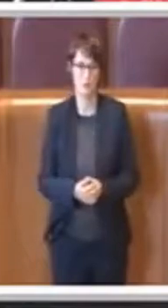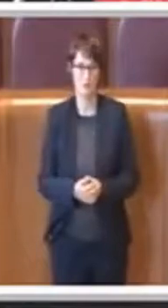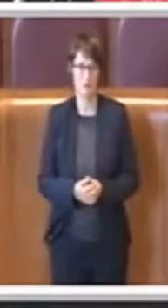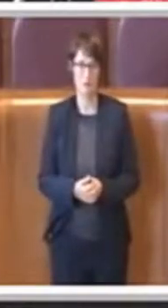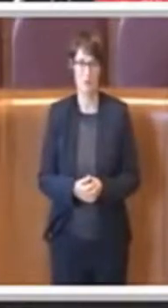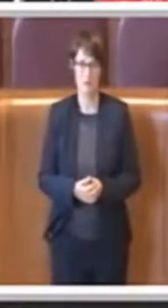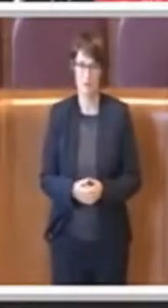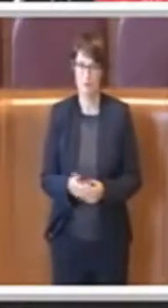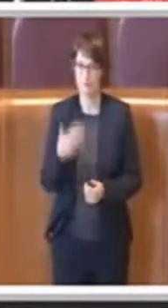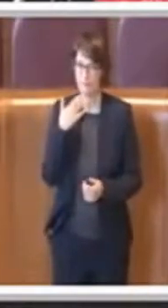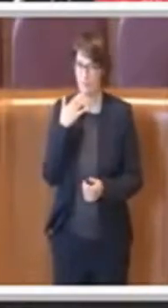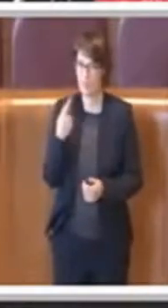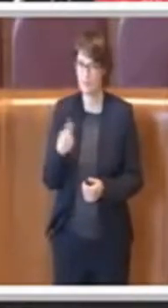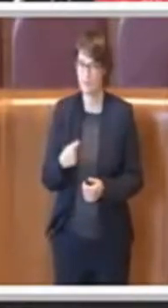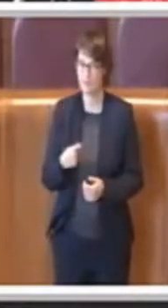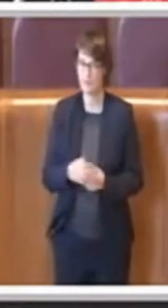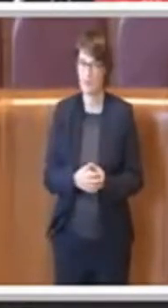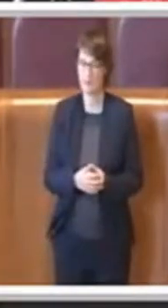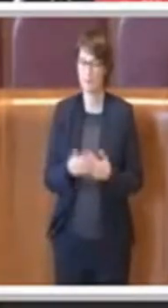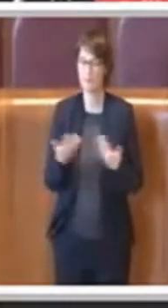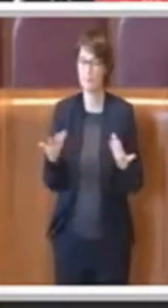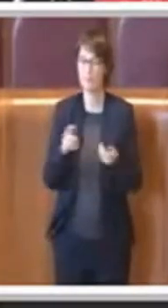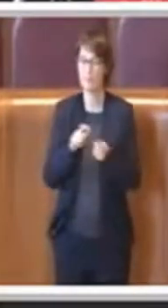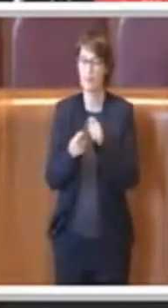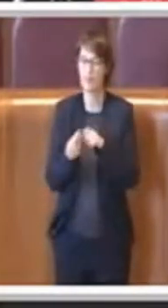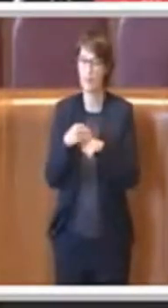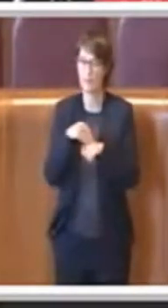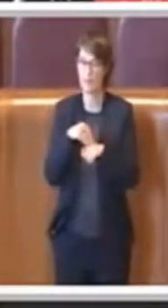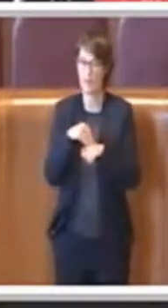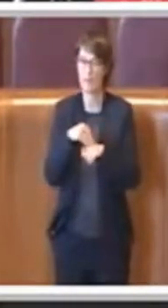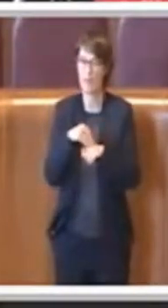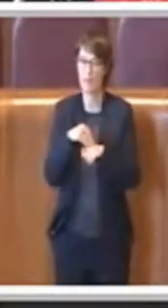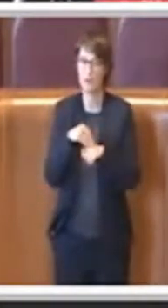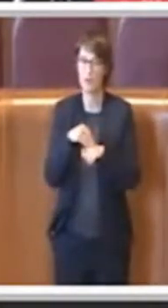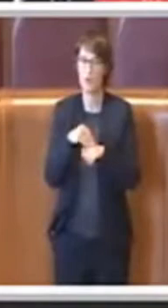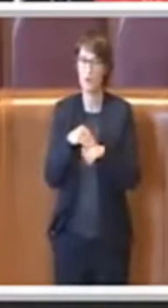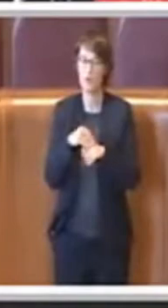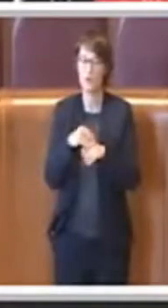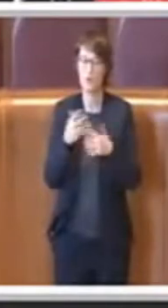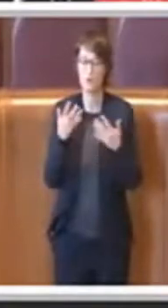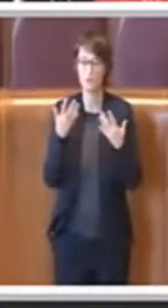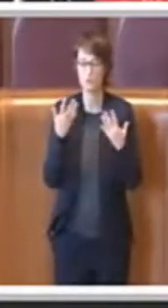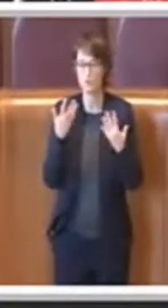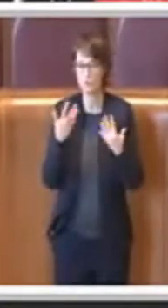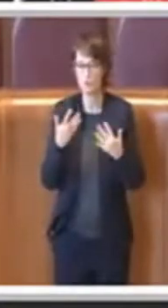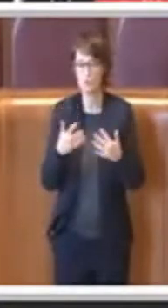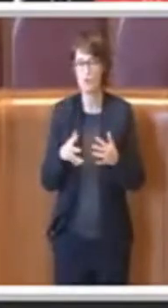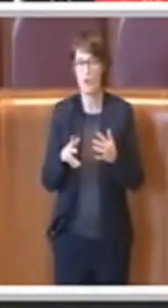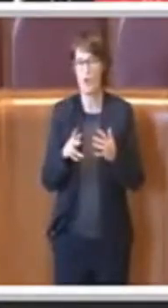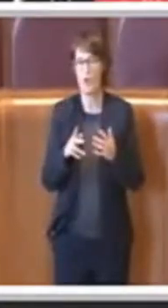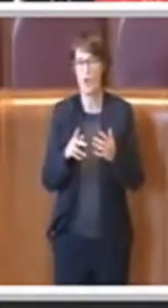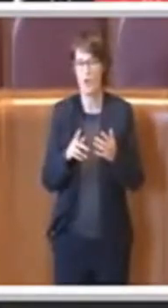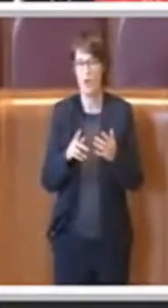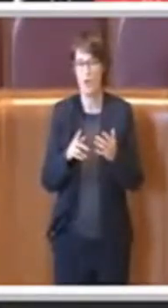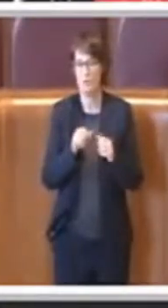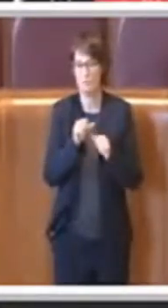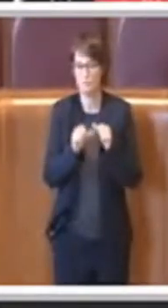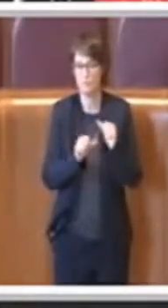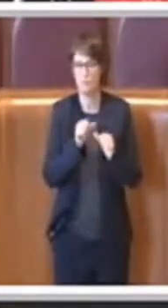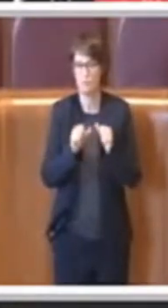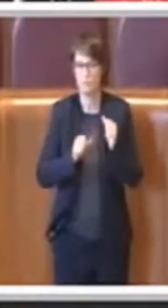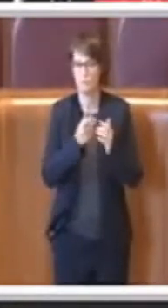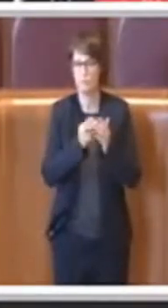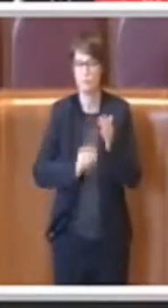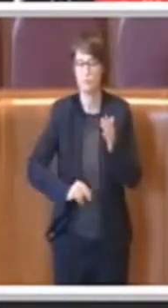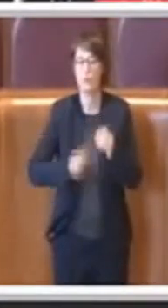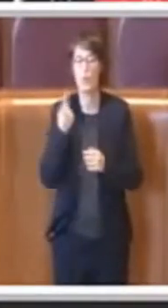Grazie Presidente, questo emendamento è stato riformulato, in realtà è l'unico che